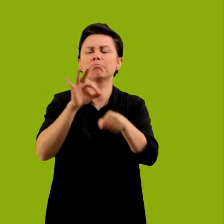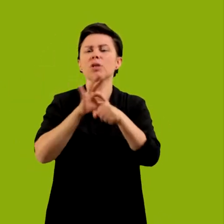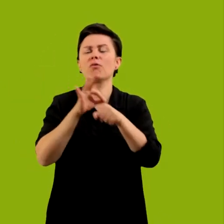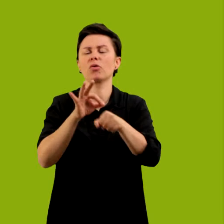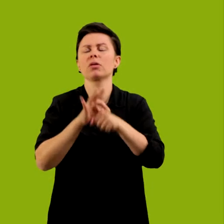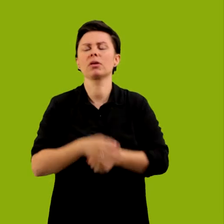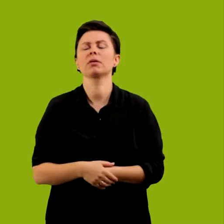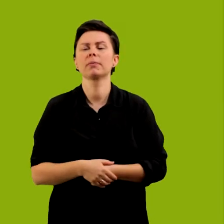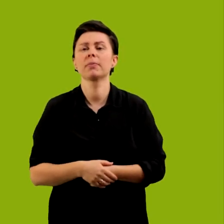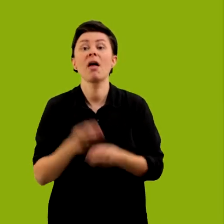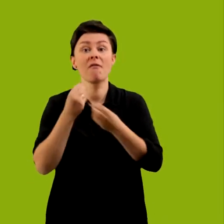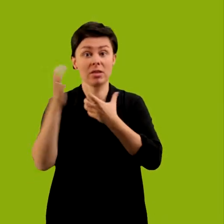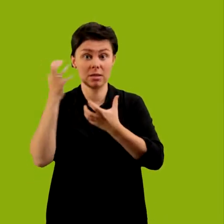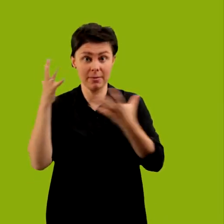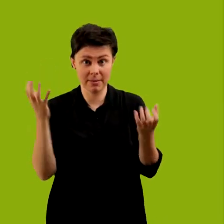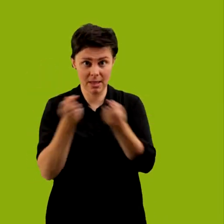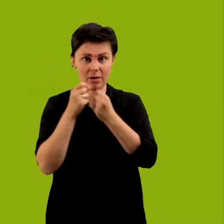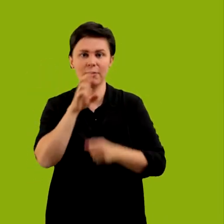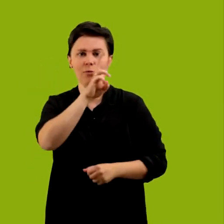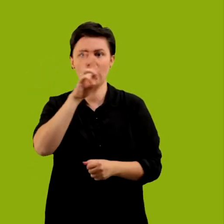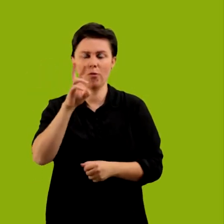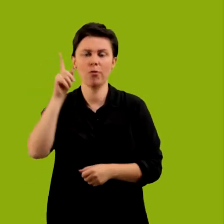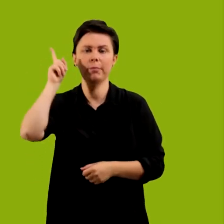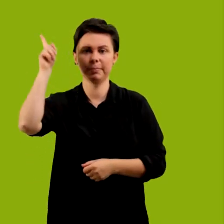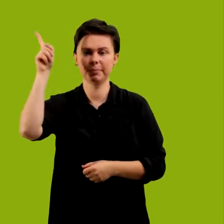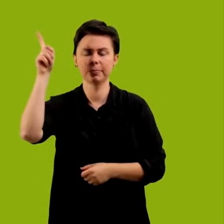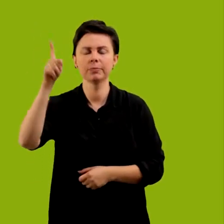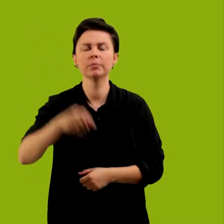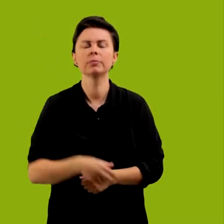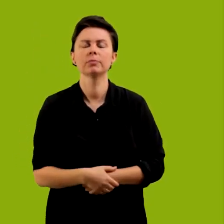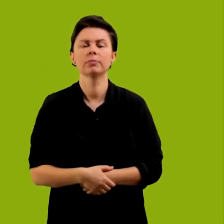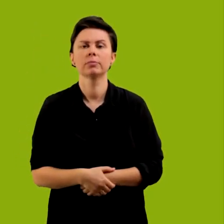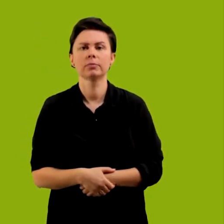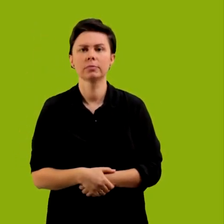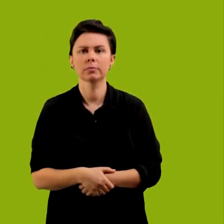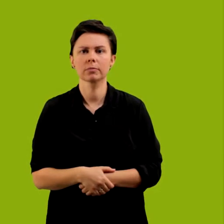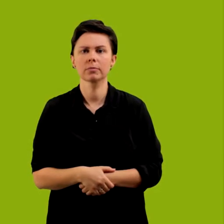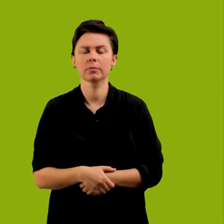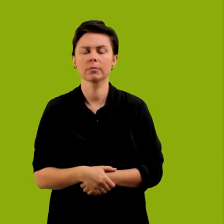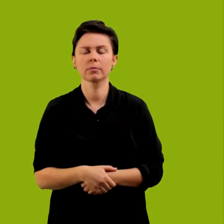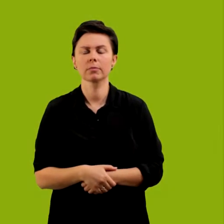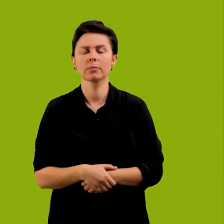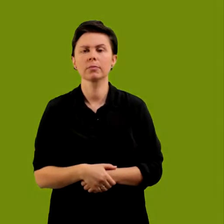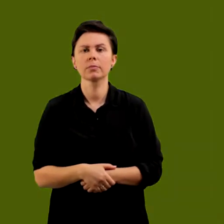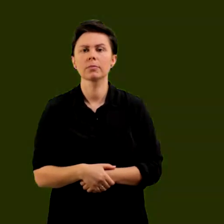przewodnikiem. Więcej informacji znajdziesz na stronie www.hydropolis.pl